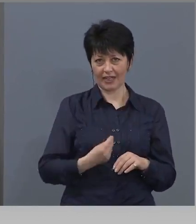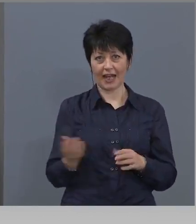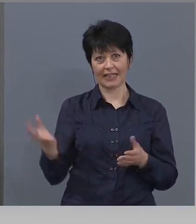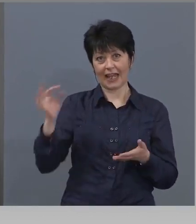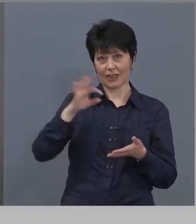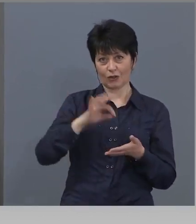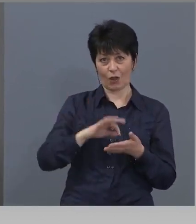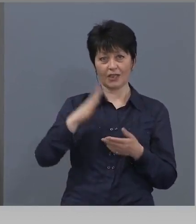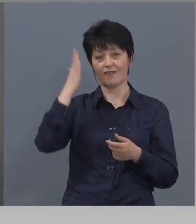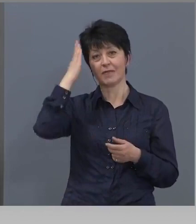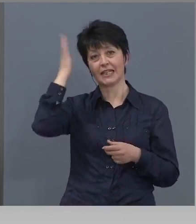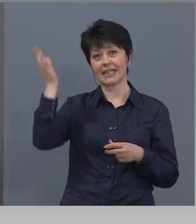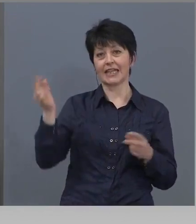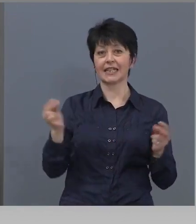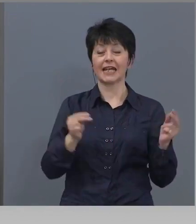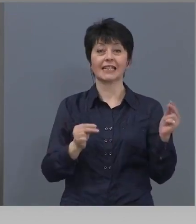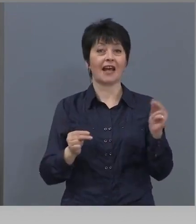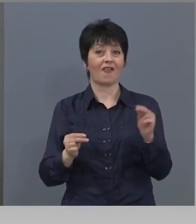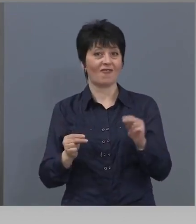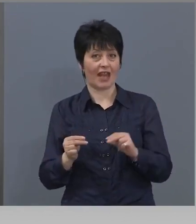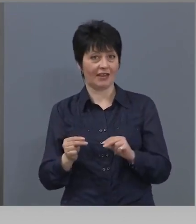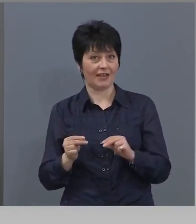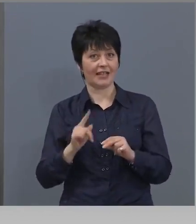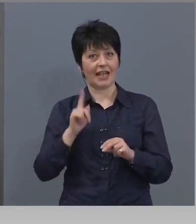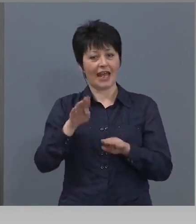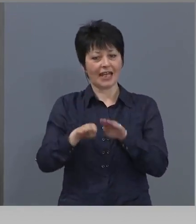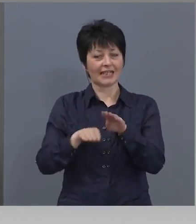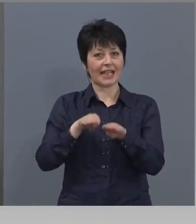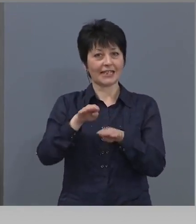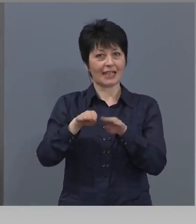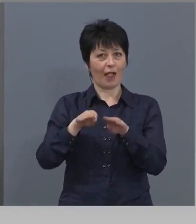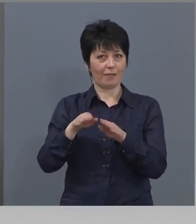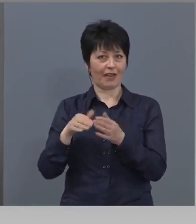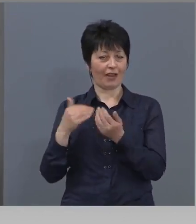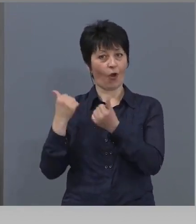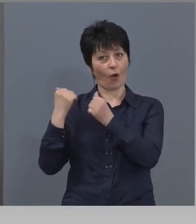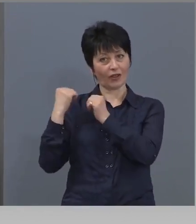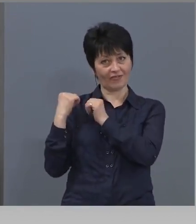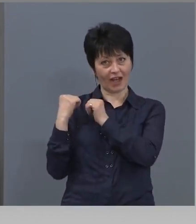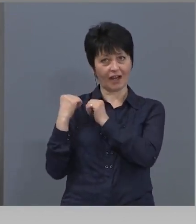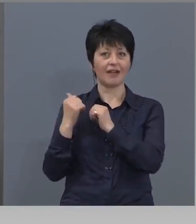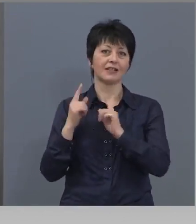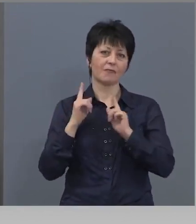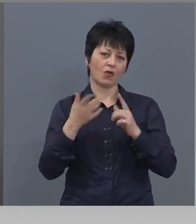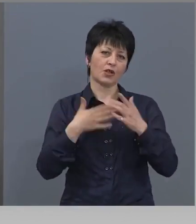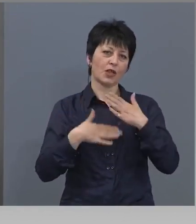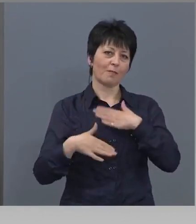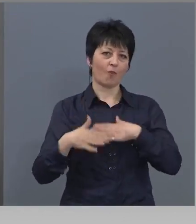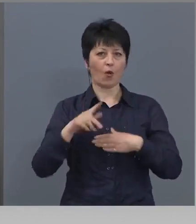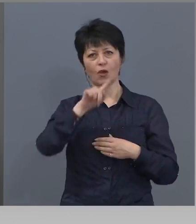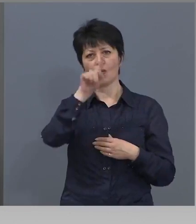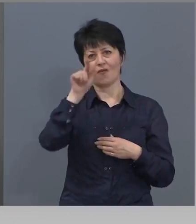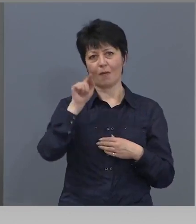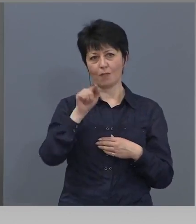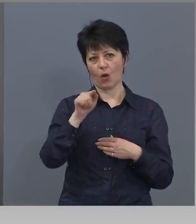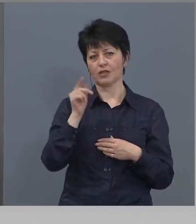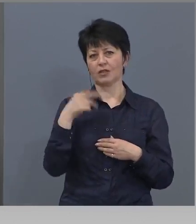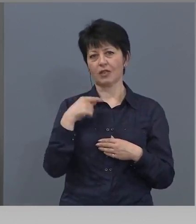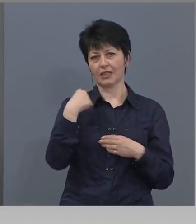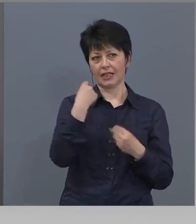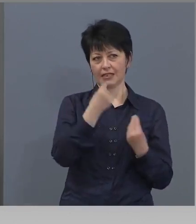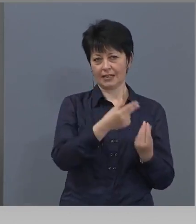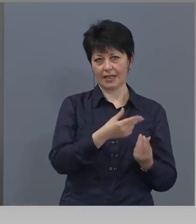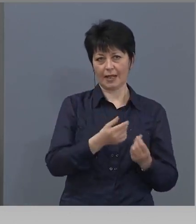съвет за да не е на стълбите, синода да се бутат и да може спокойно всички въпроси да се задат, за което